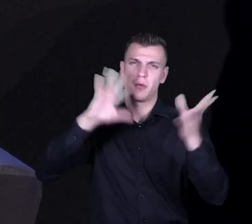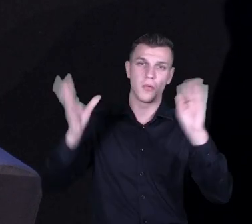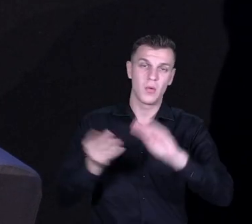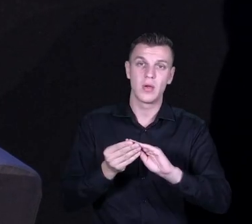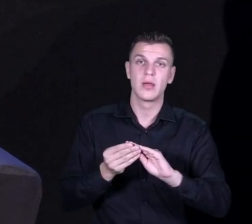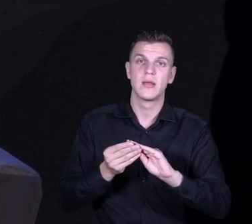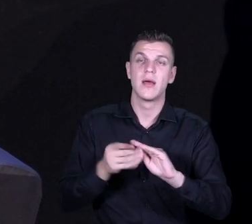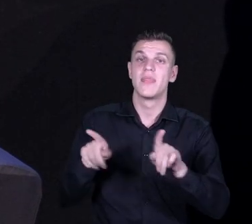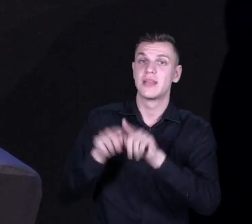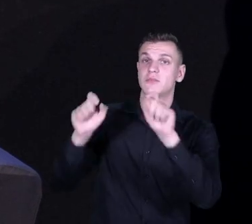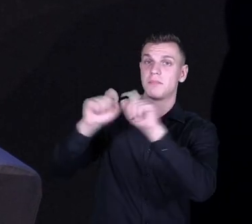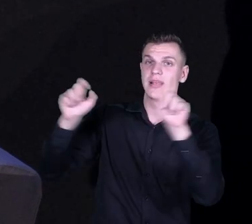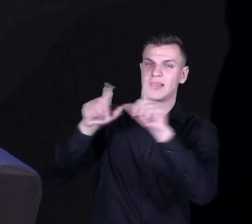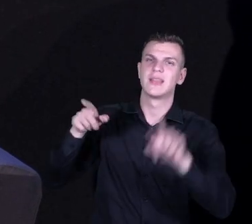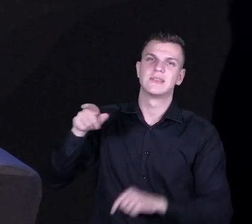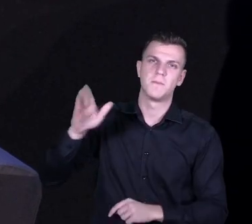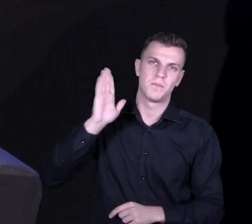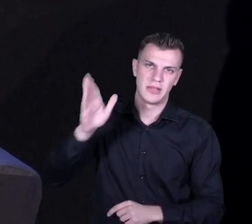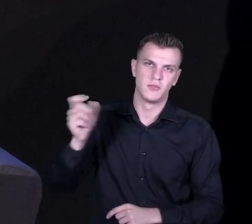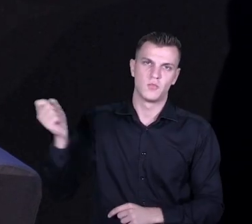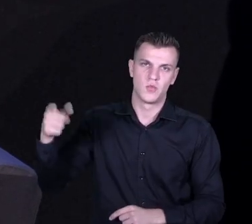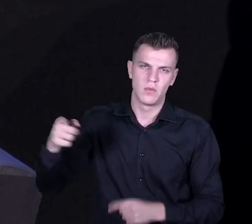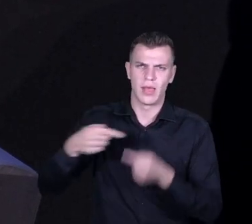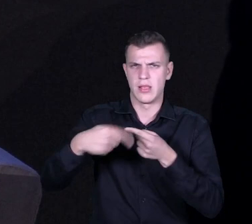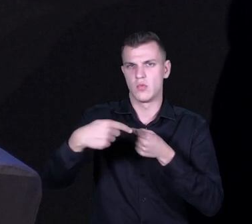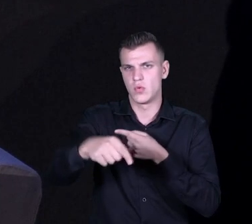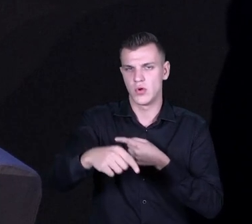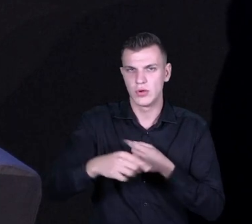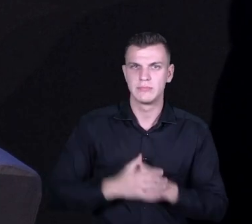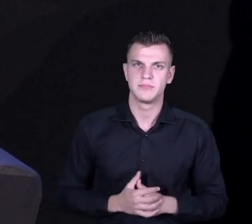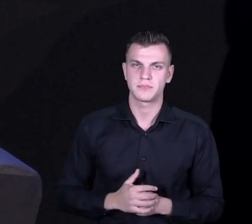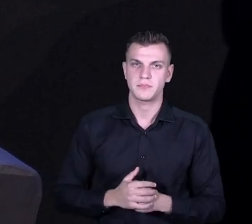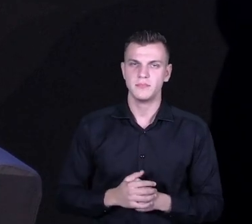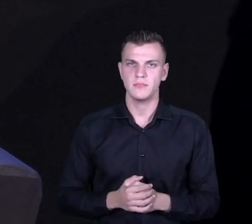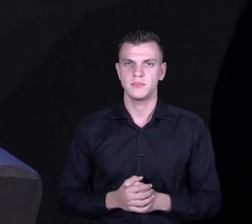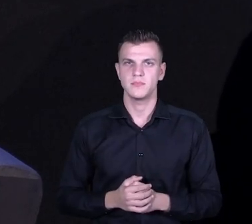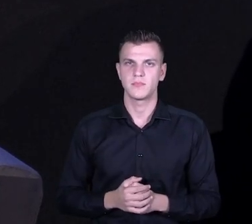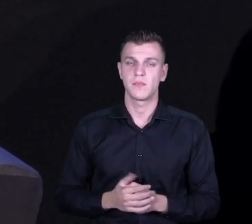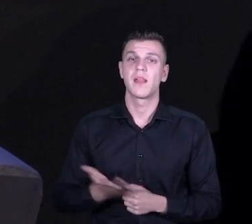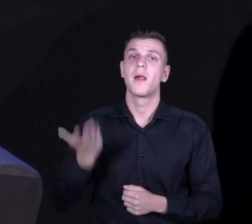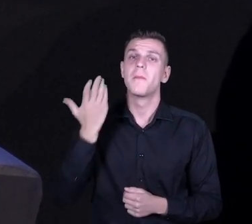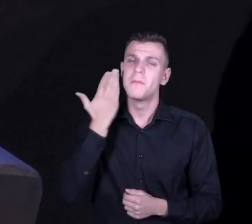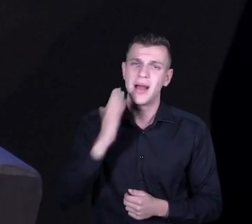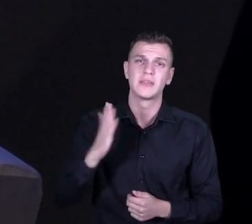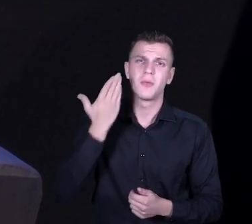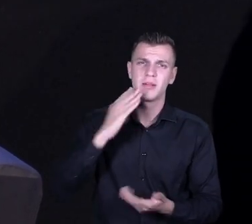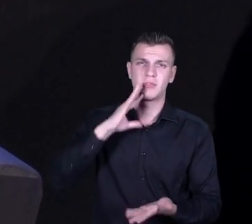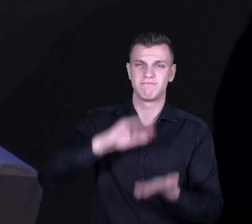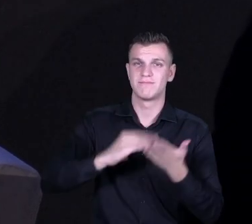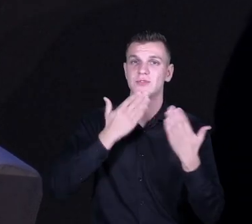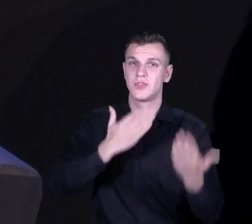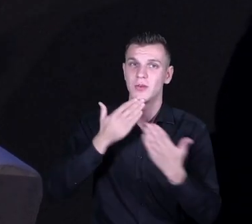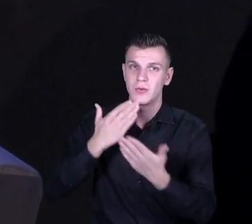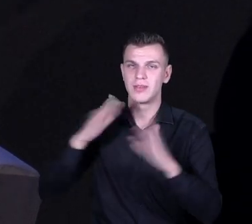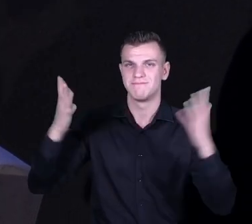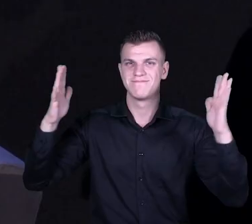Również prezentacje będą tam udostępnione dla tych Państwa, którzy się pytaliście. Bardzo jeszcze, bardzo raz dziękuję. Jeszcze byśmy